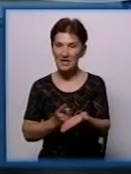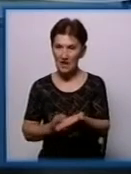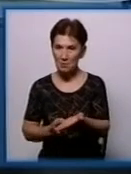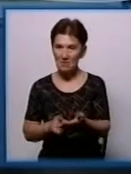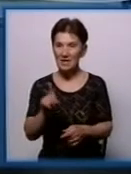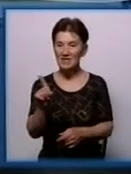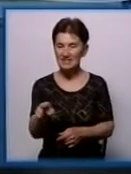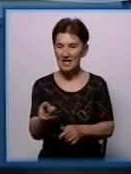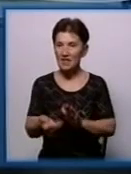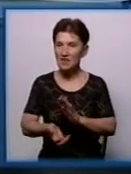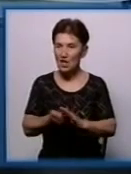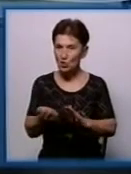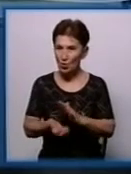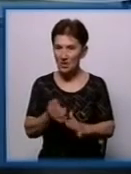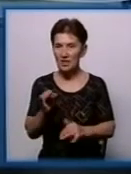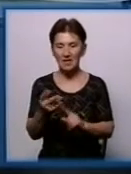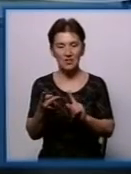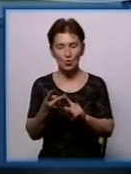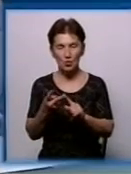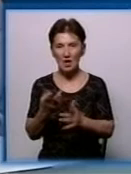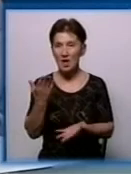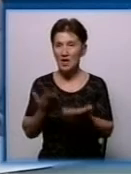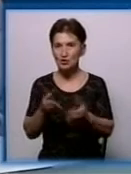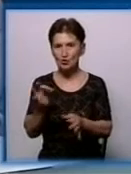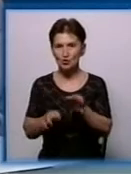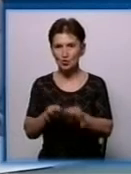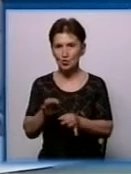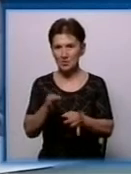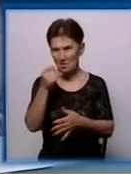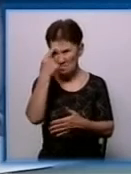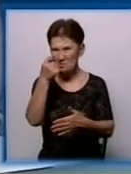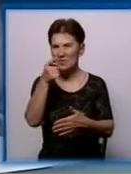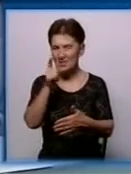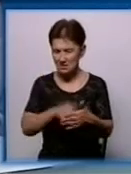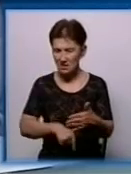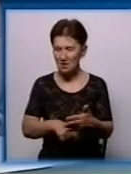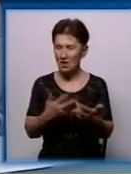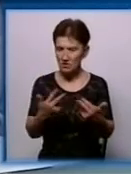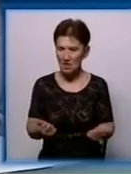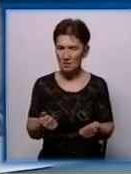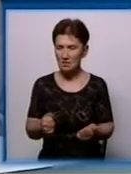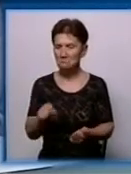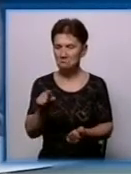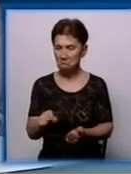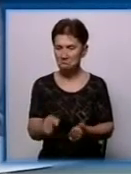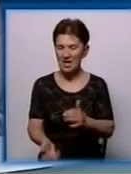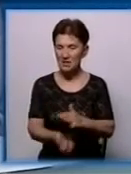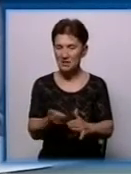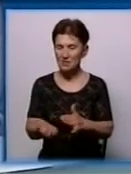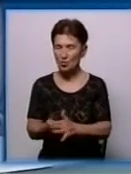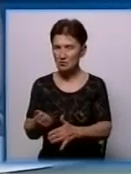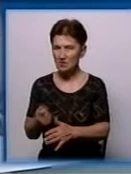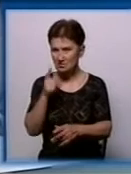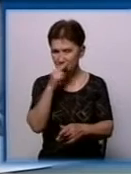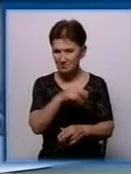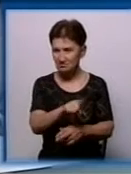дійсності, це раз. І друге, якщо суд признає, що ці недоліки мають місце, і що вони